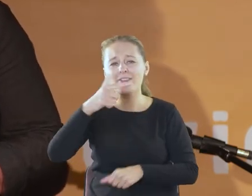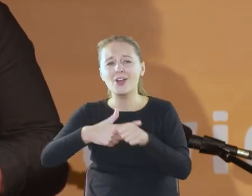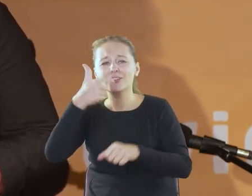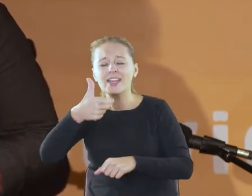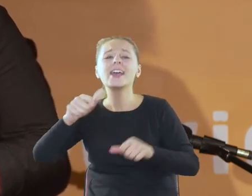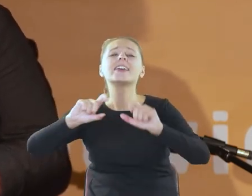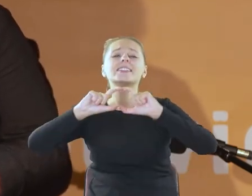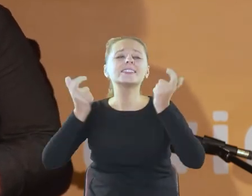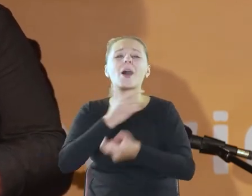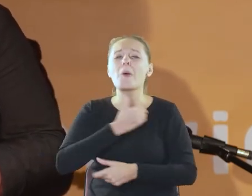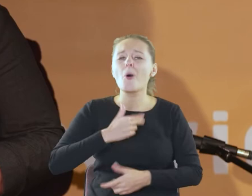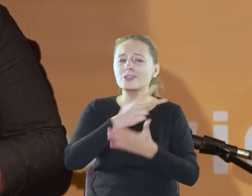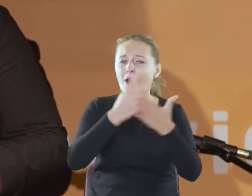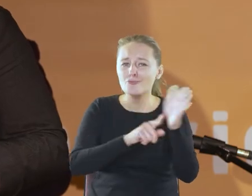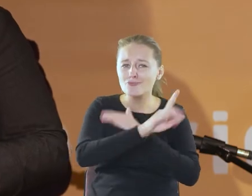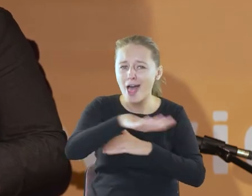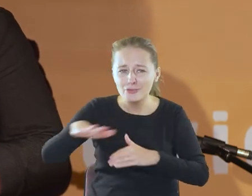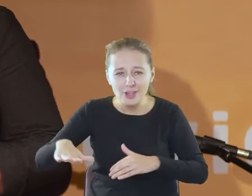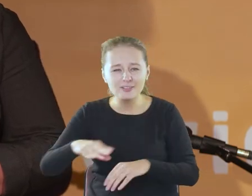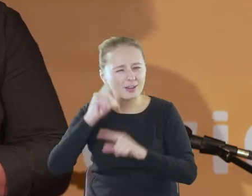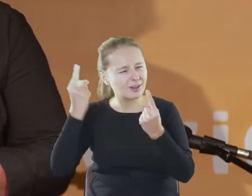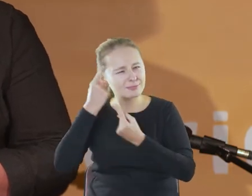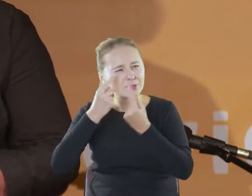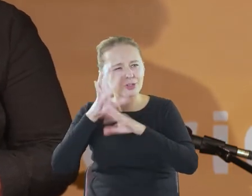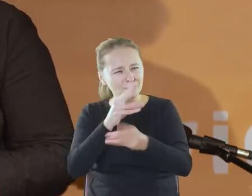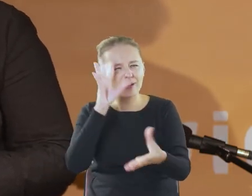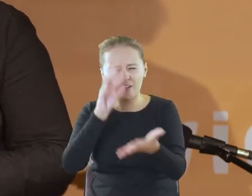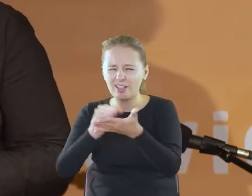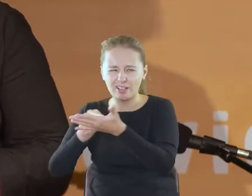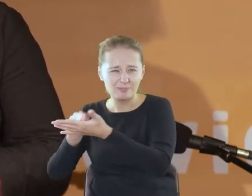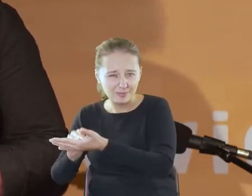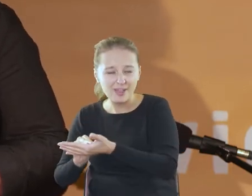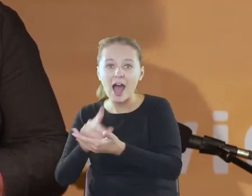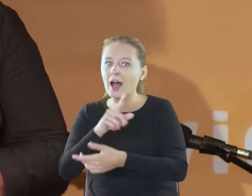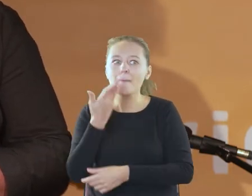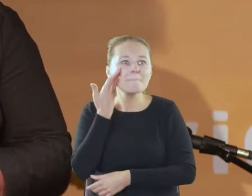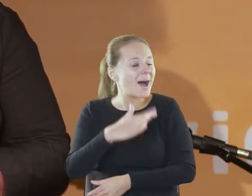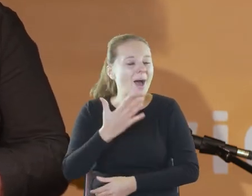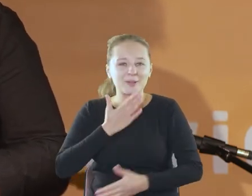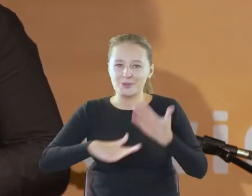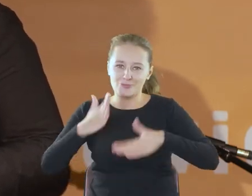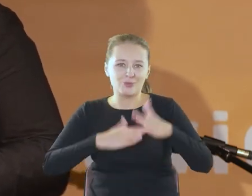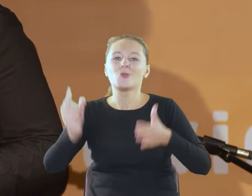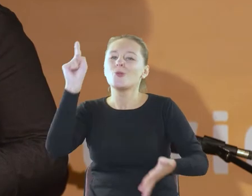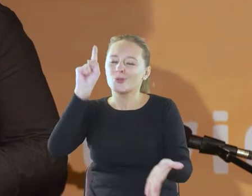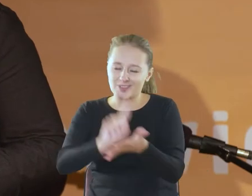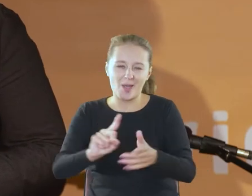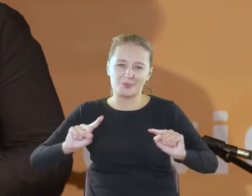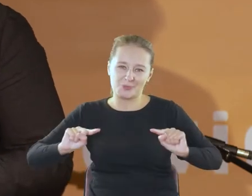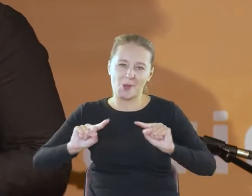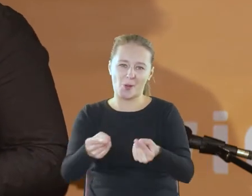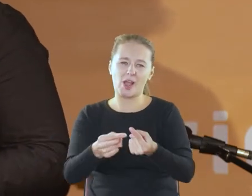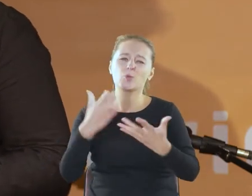i ja myślę, że będziemy się tutaj wszyscy powtarzać, ale ja po prostu bardzo, bardzo się cieszę, że powiodło się zorganizowanie